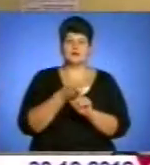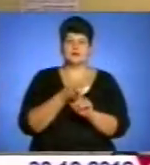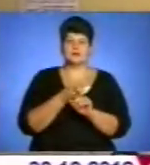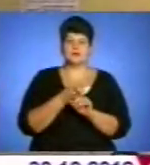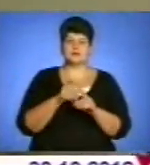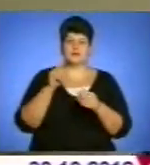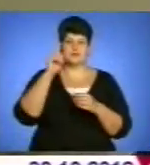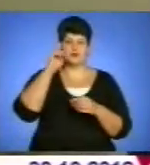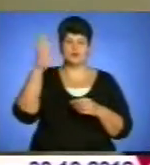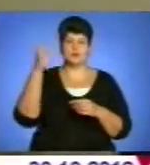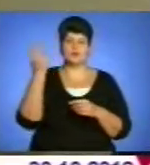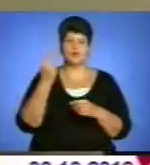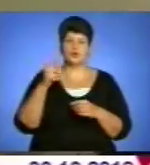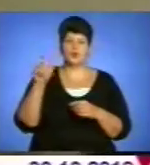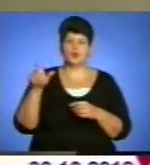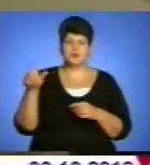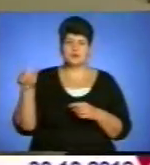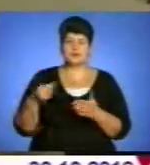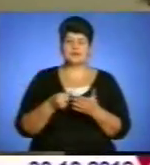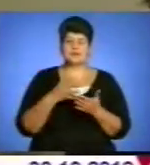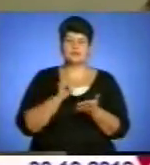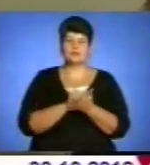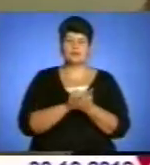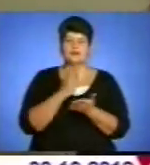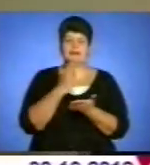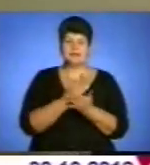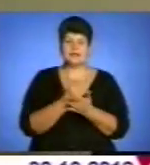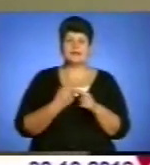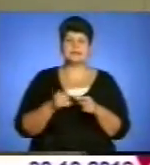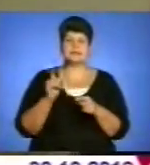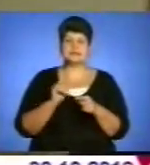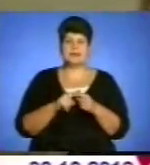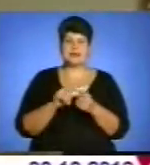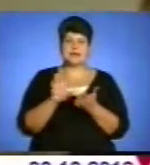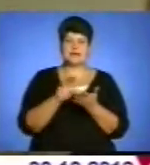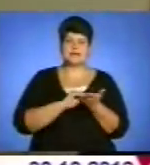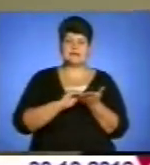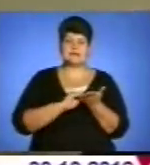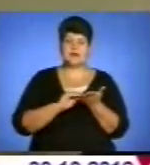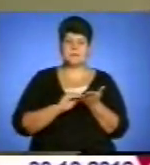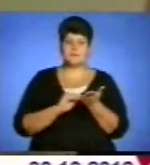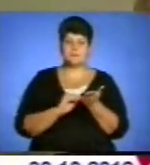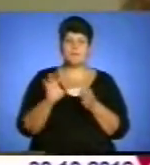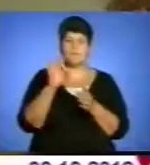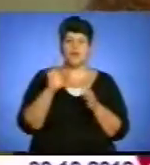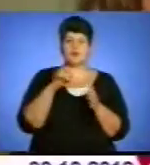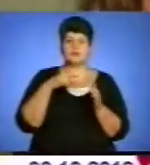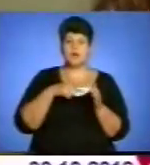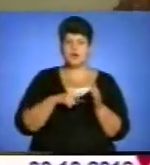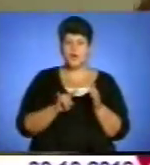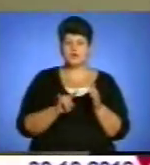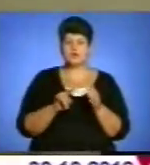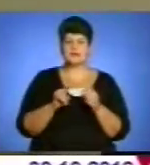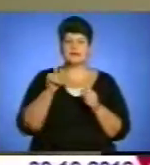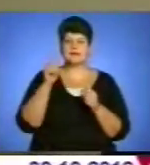художнику. Найціннішими документами є метричний запис про народження Михайла Бойчука